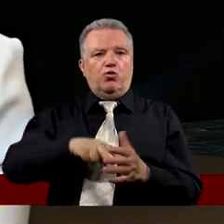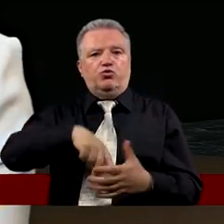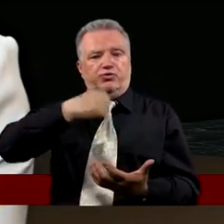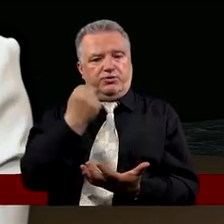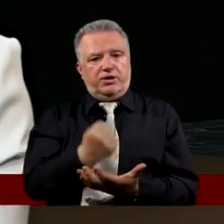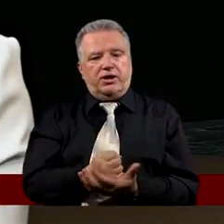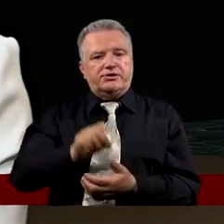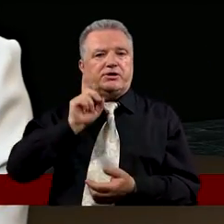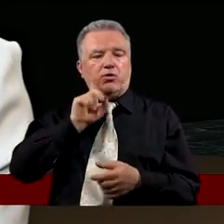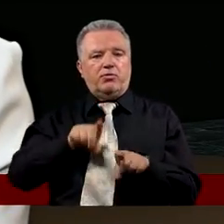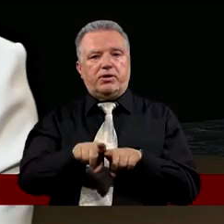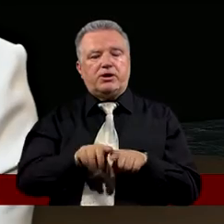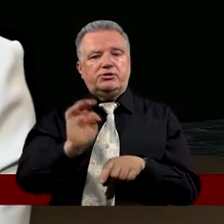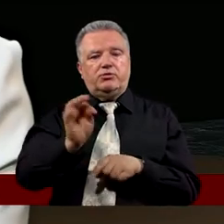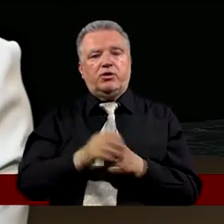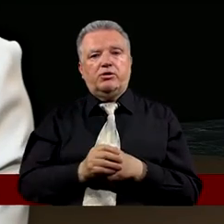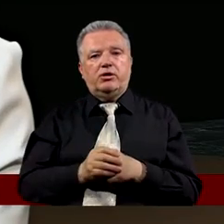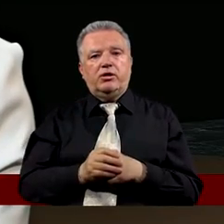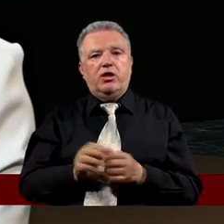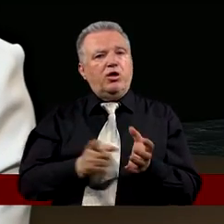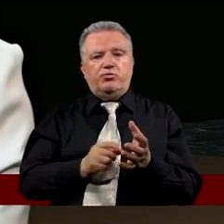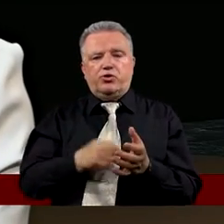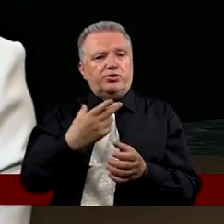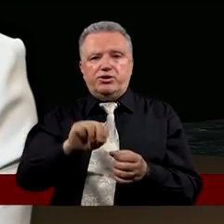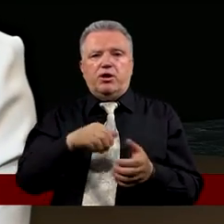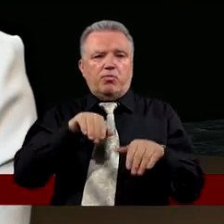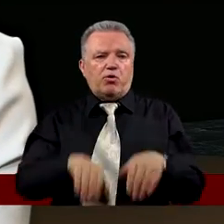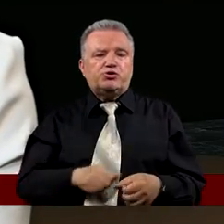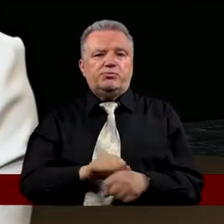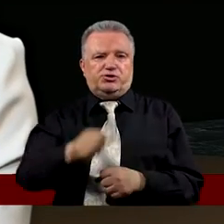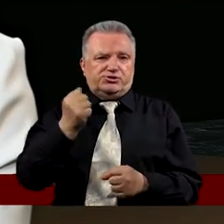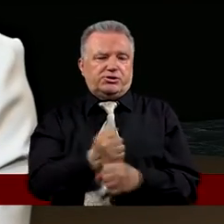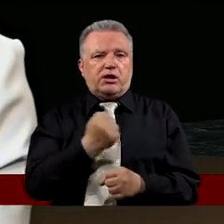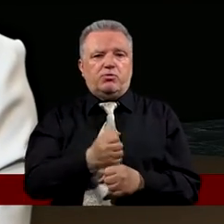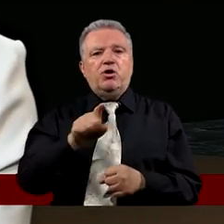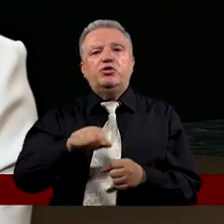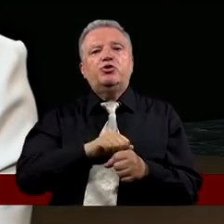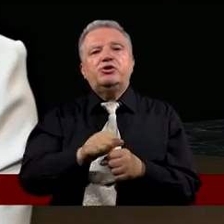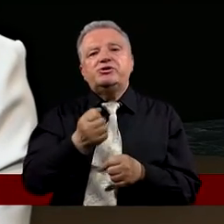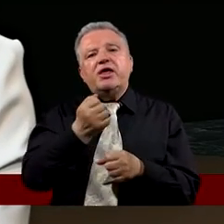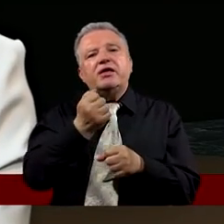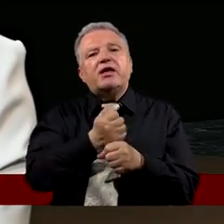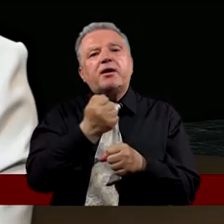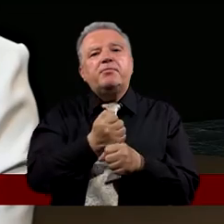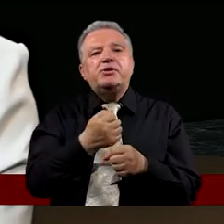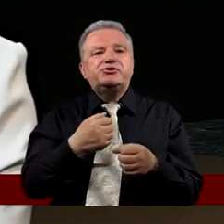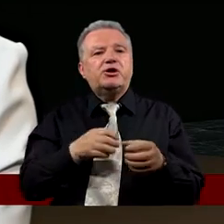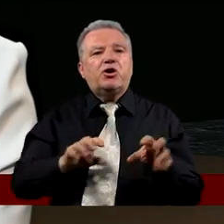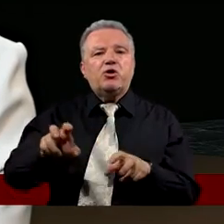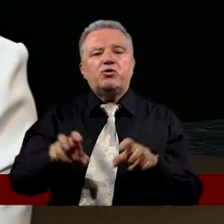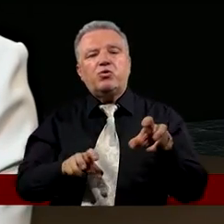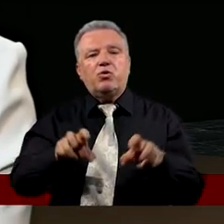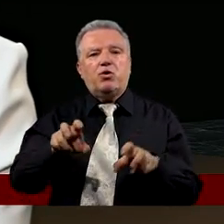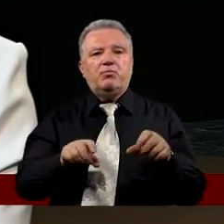Widzimy, że Piotr nie może być skałą To jest ruchomy kamyczek To jest ktoś, kto w tym momencie Bywa chwiejny w